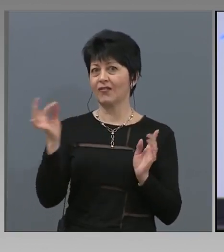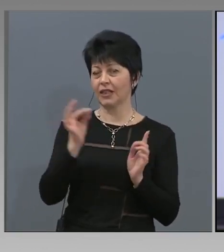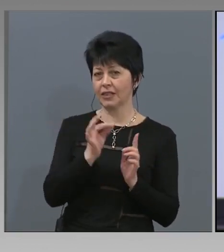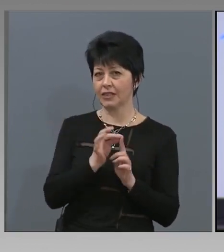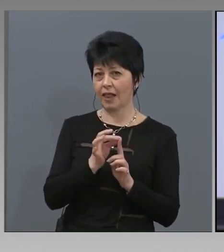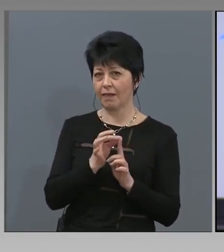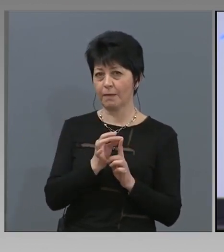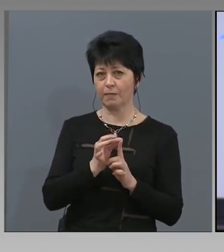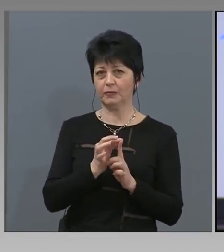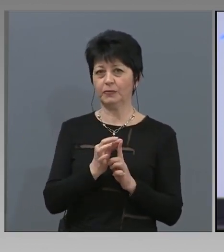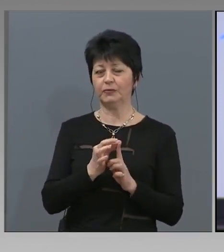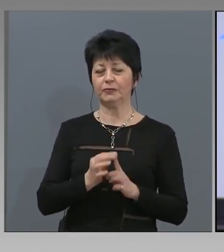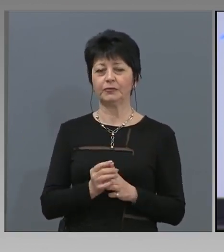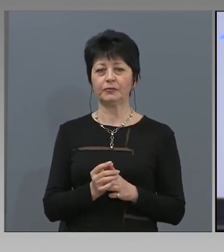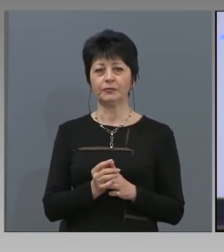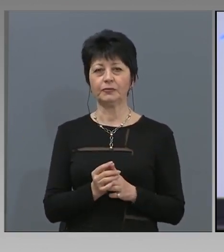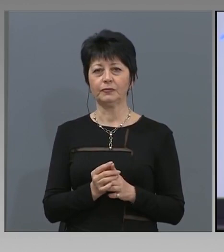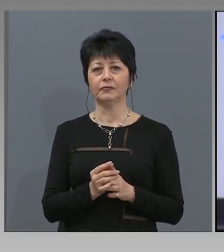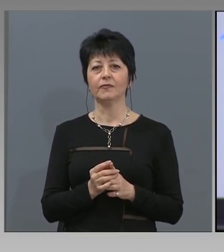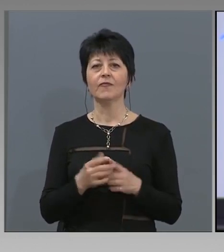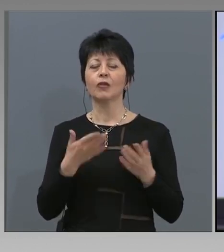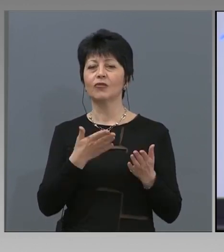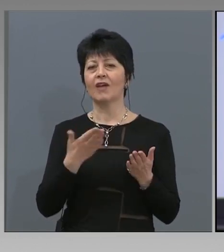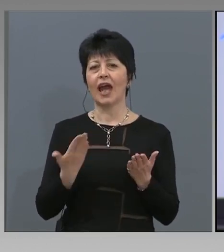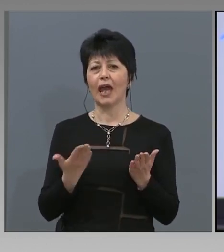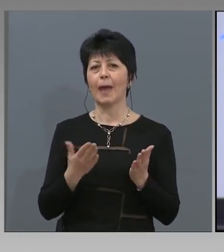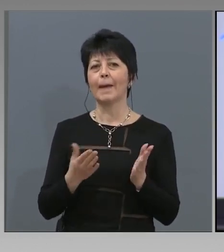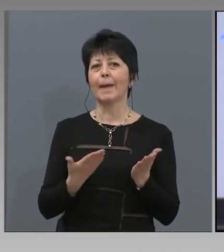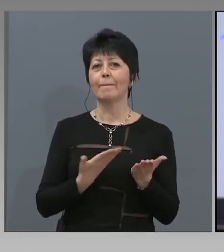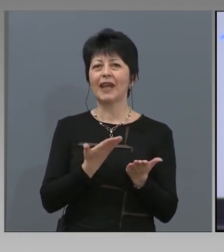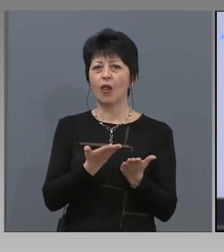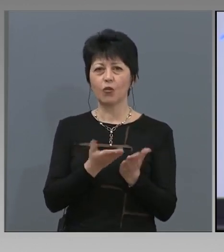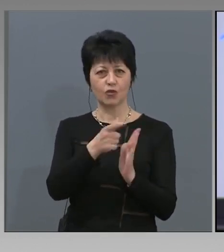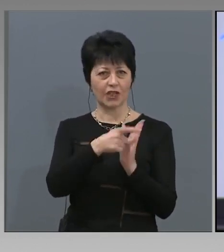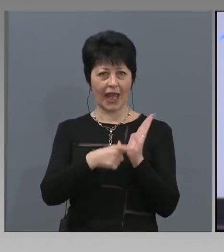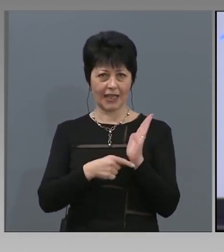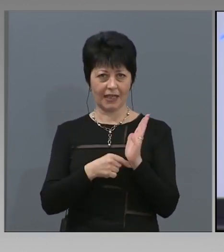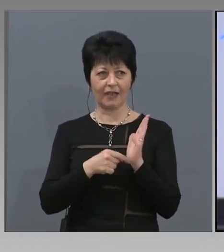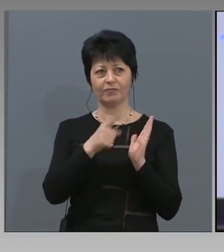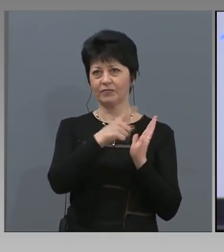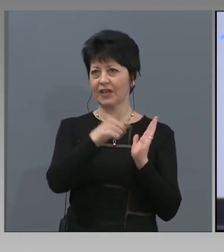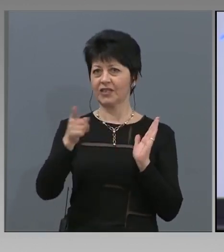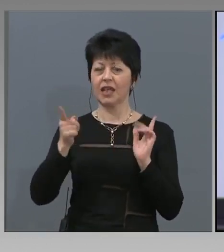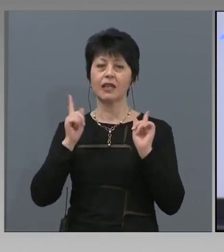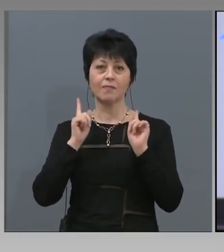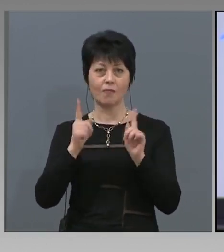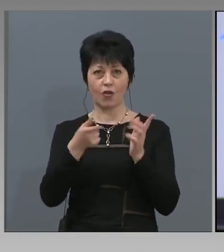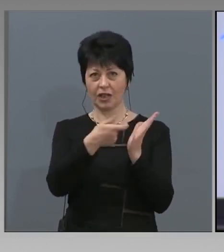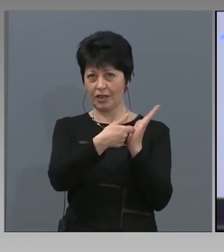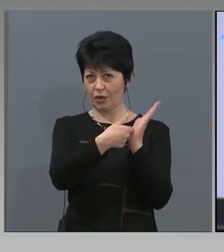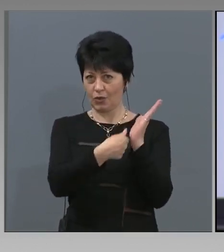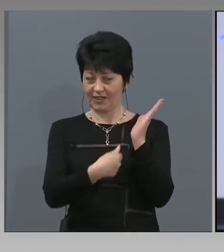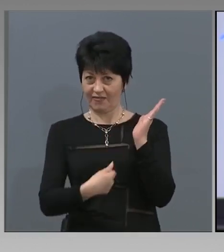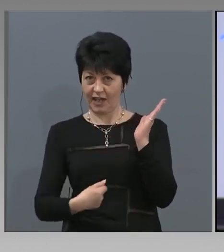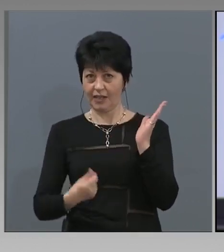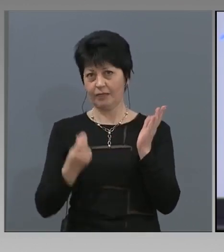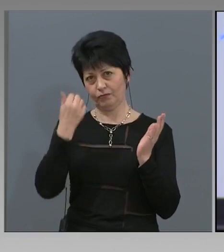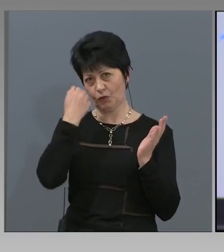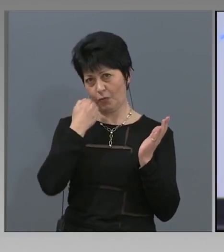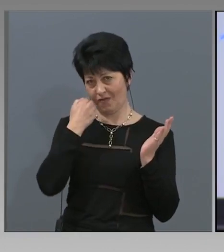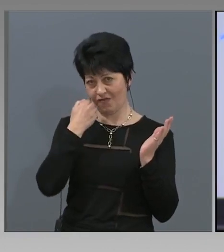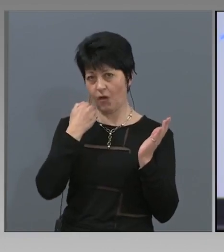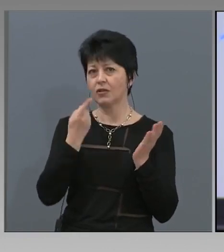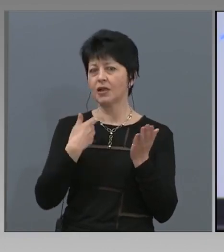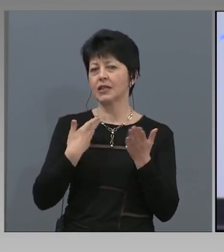Това е приложение, което всеки граждане може да свали доброволно, така че да споделя